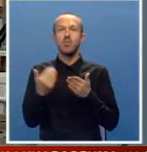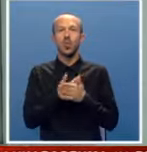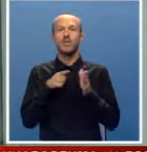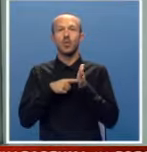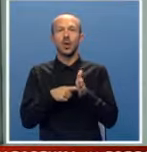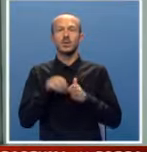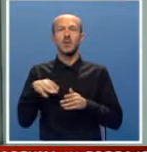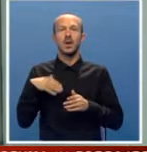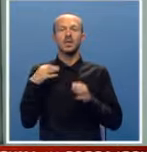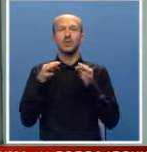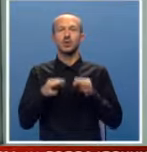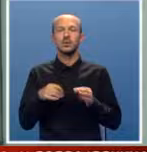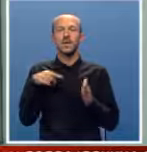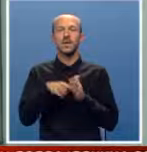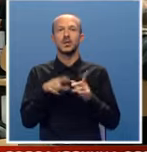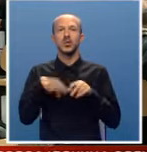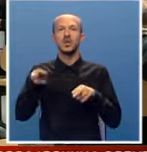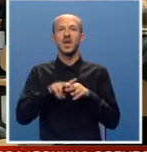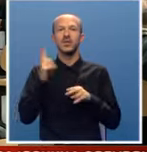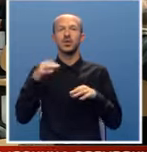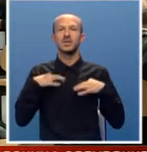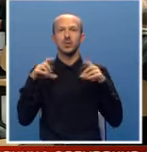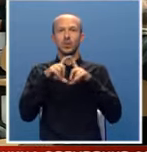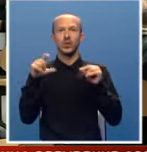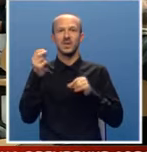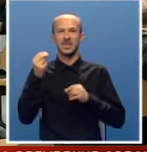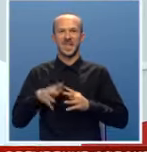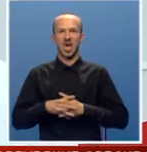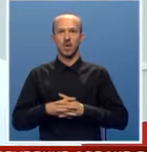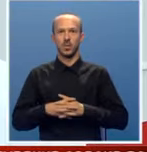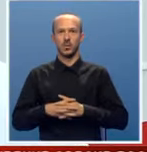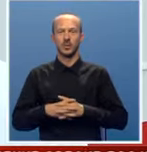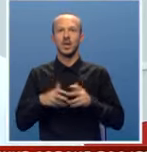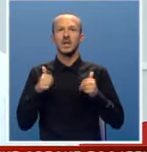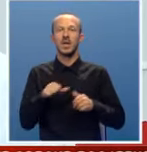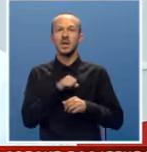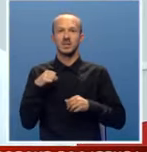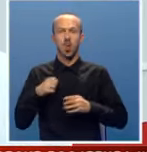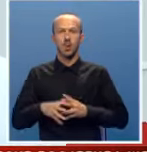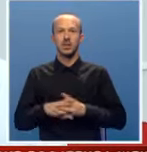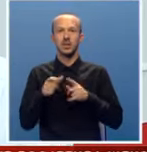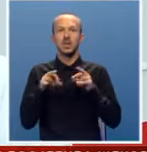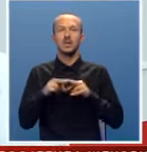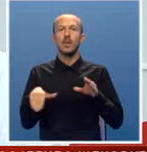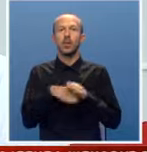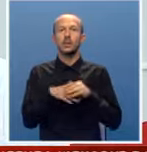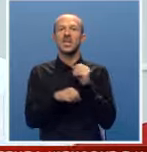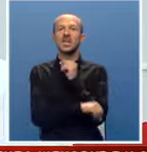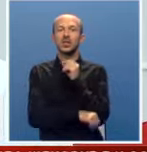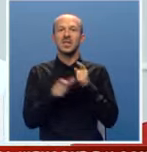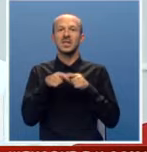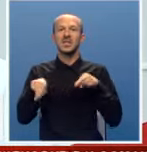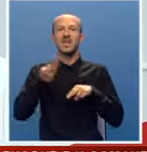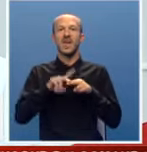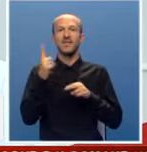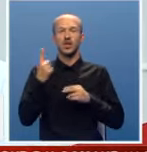pokazao da je mladim stručnjacima mjesto u najvećoj zdravstvenoj ustanovi Srpski. Danas smo zaposlili študenta sa